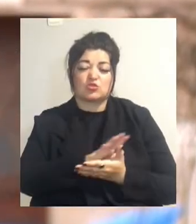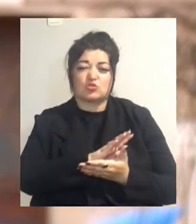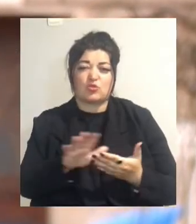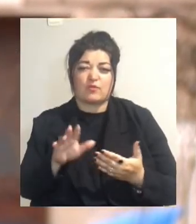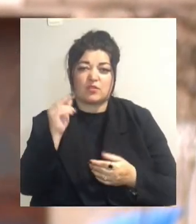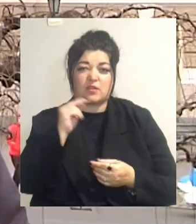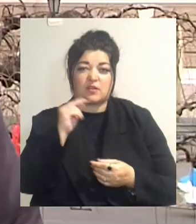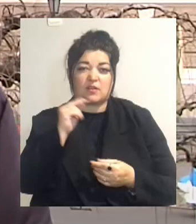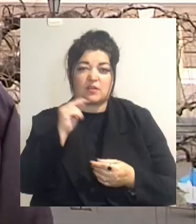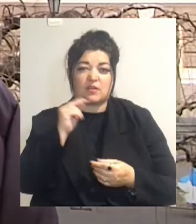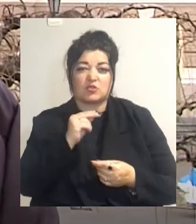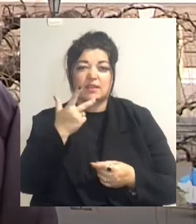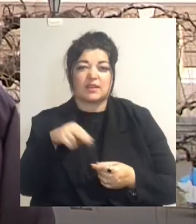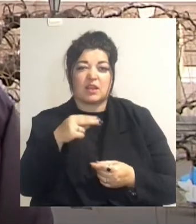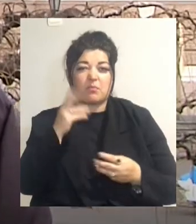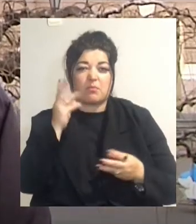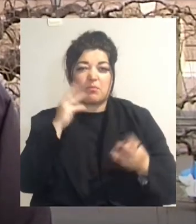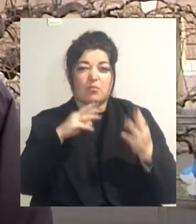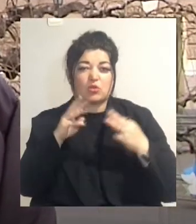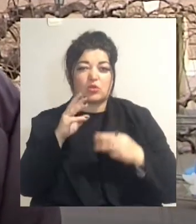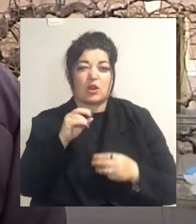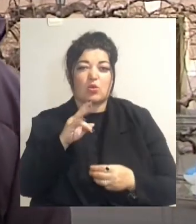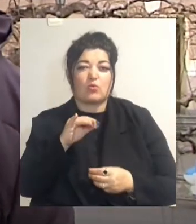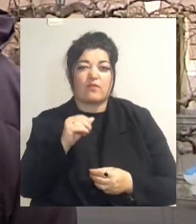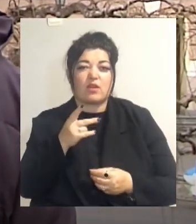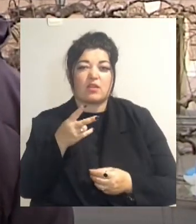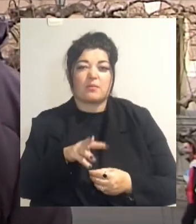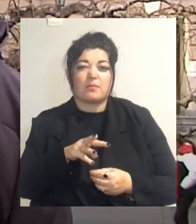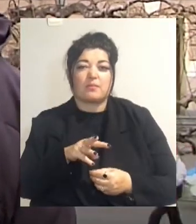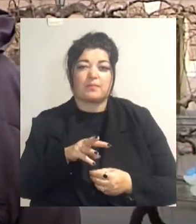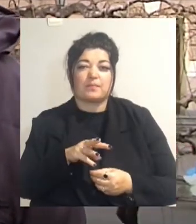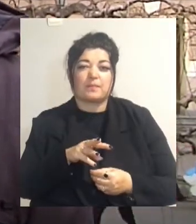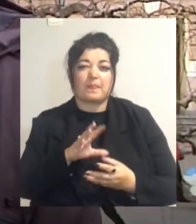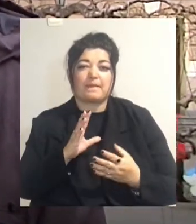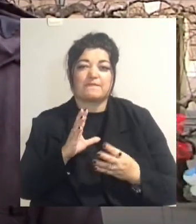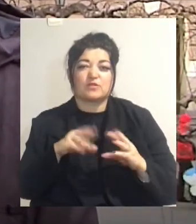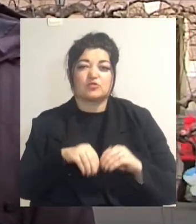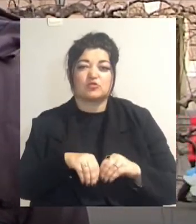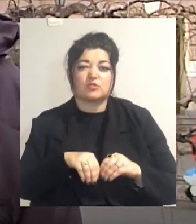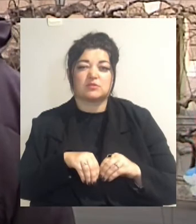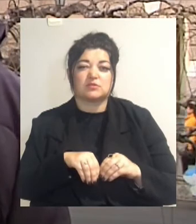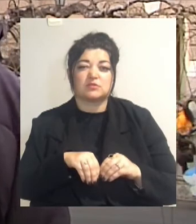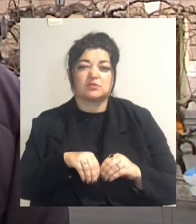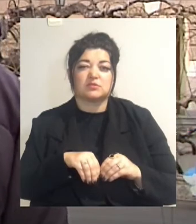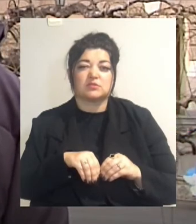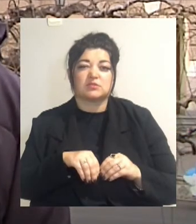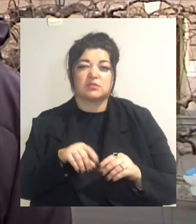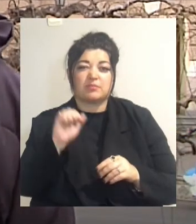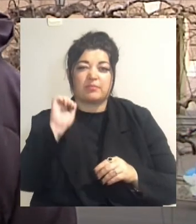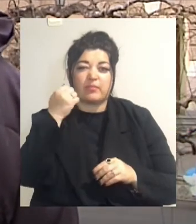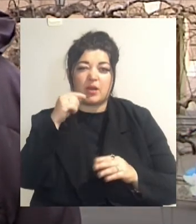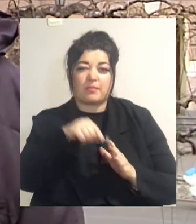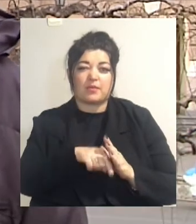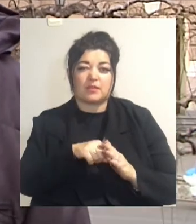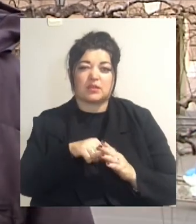3D-моделюванням. Ми зараз запустили спільнокошець краудфандинг программу на те, щоб обучати